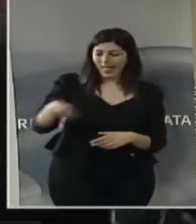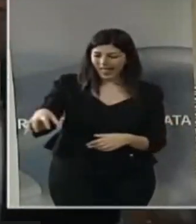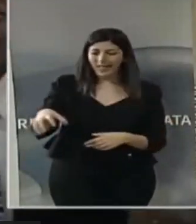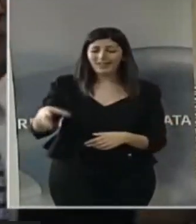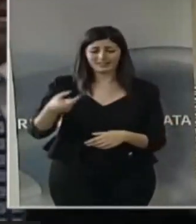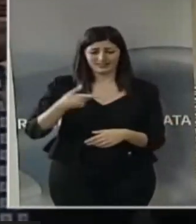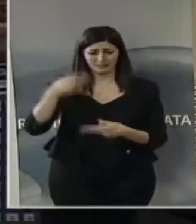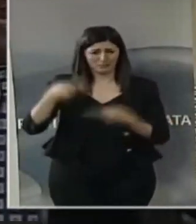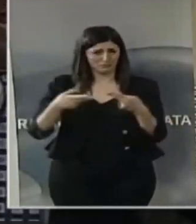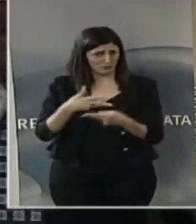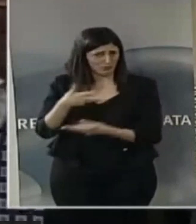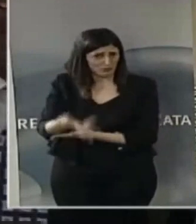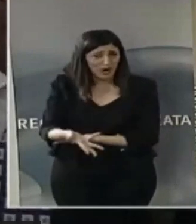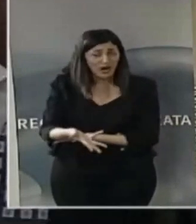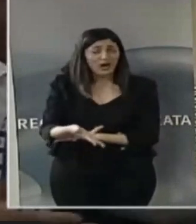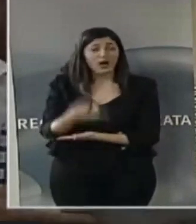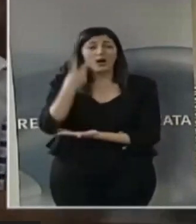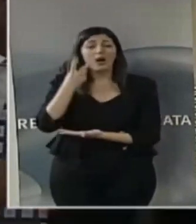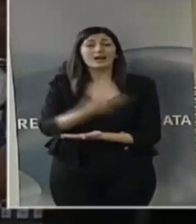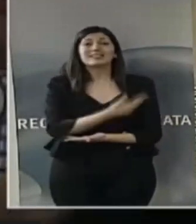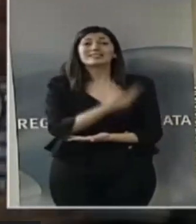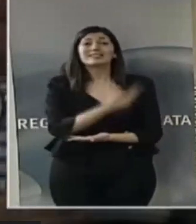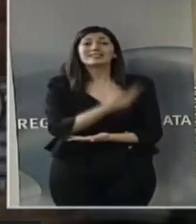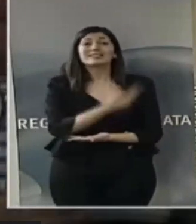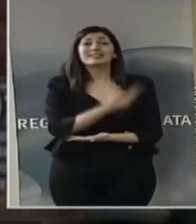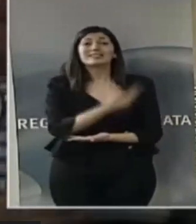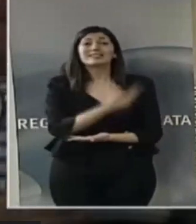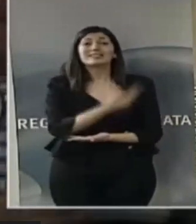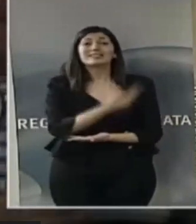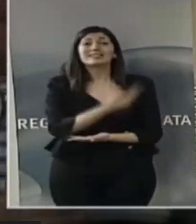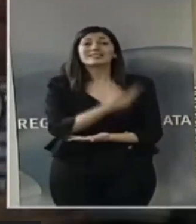nel bilancio triennale c'è esattamente